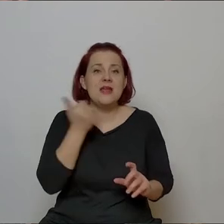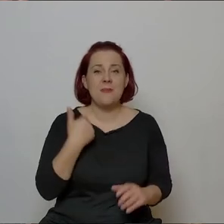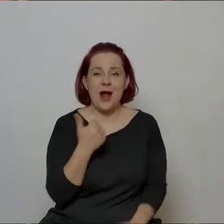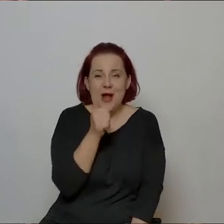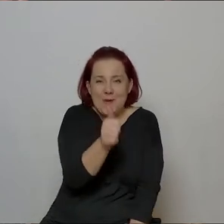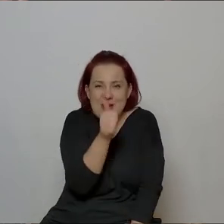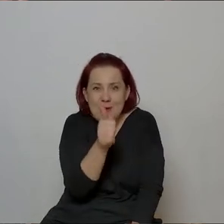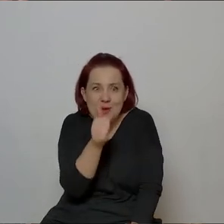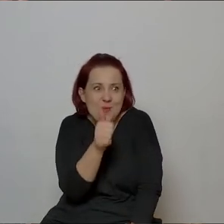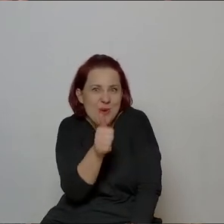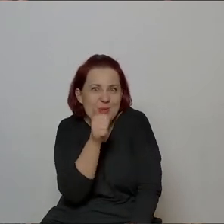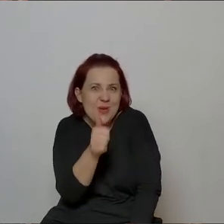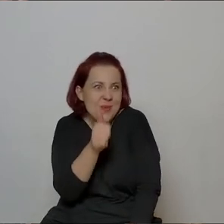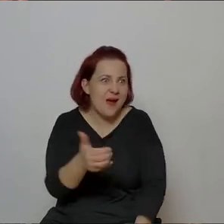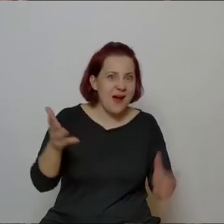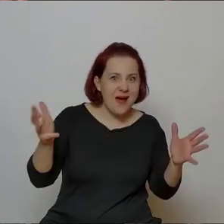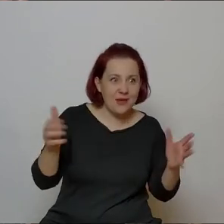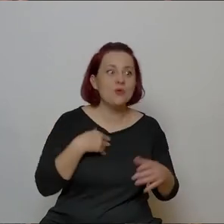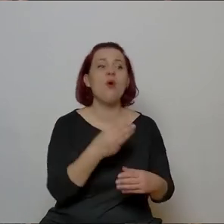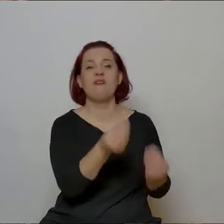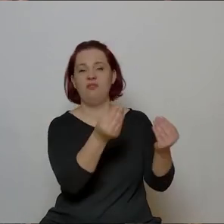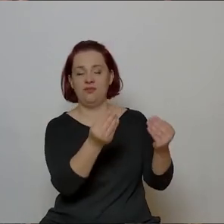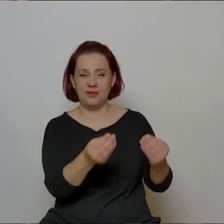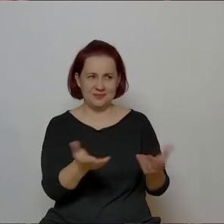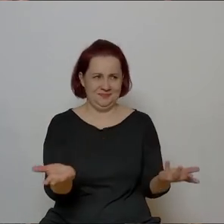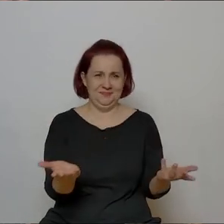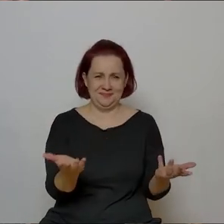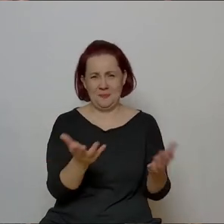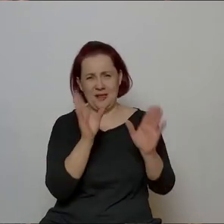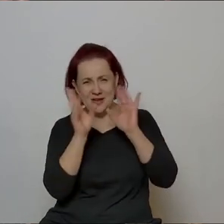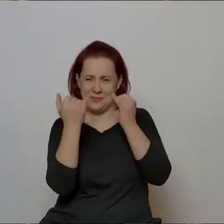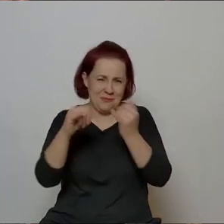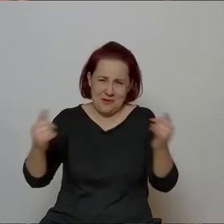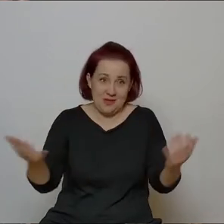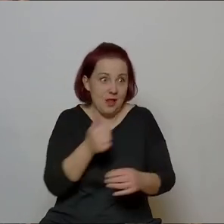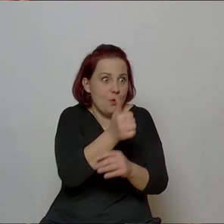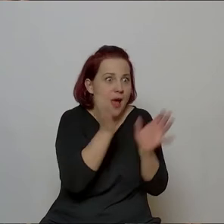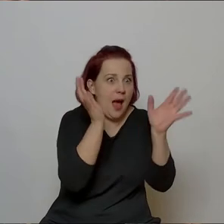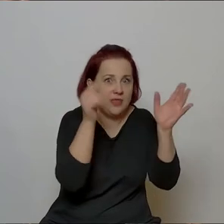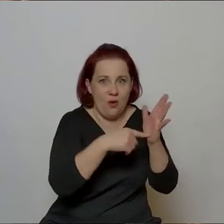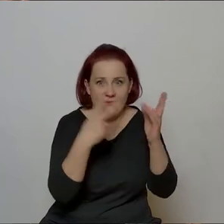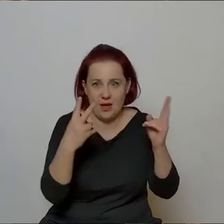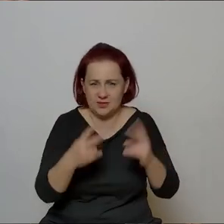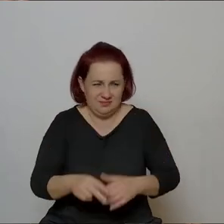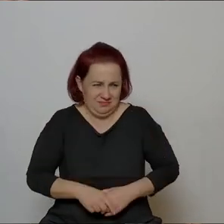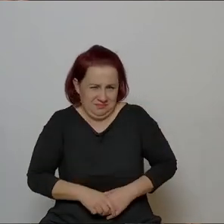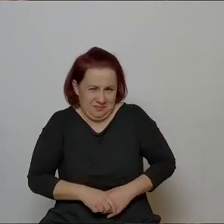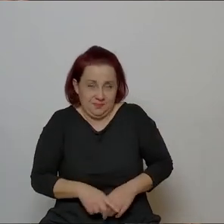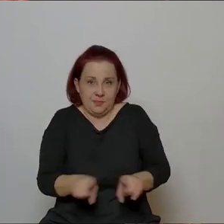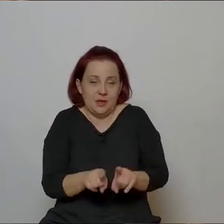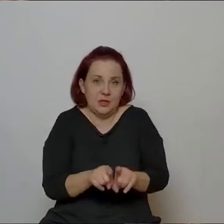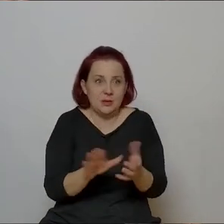na jakimś, prawda, w medium społecznościowym i tak dalej. Nie patrzy się, nie obgryza